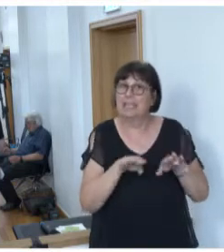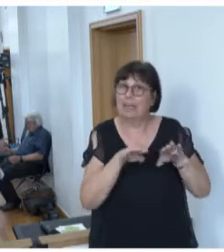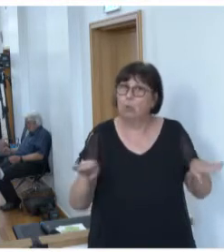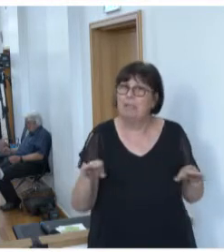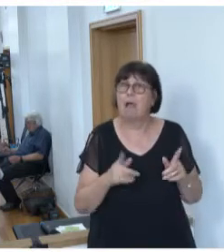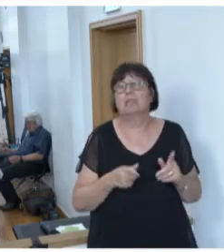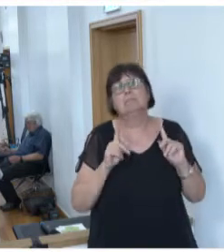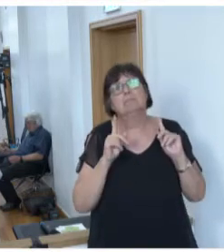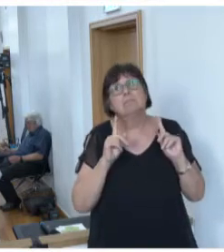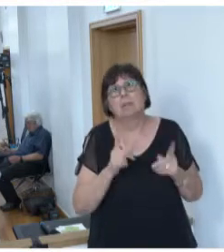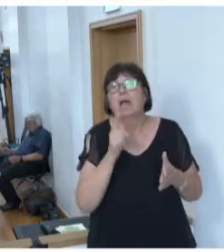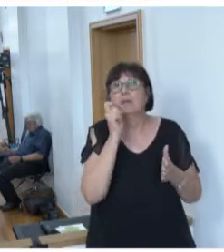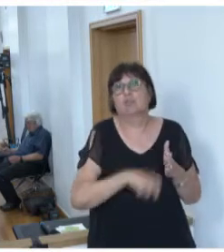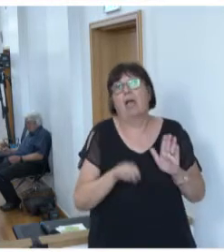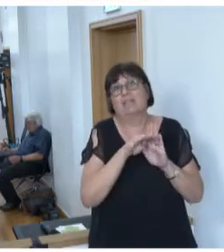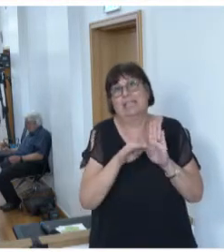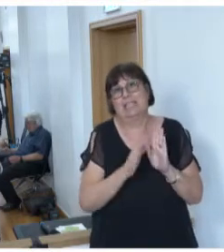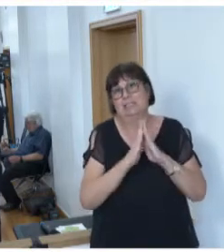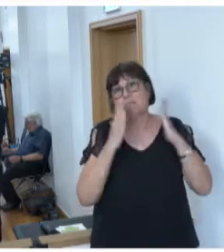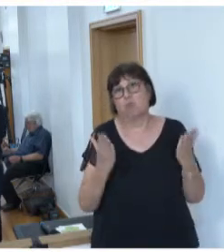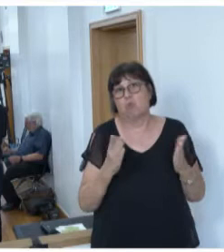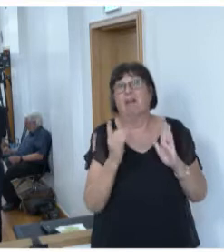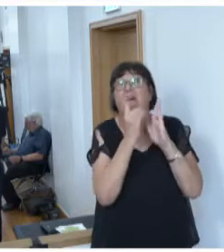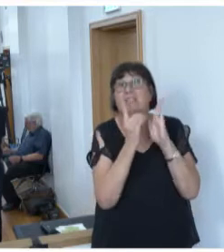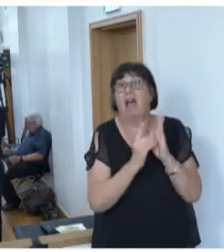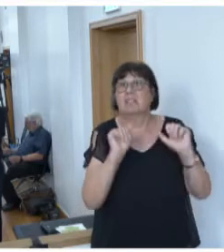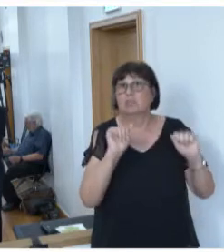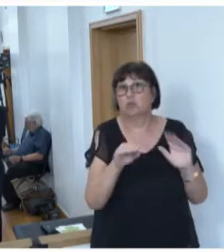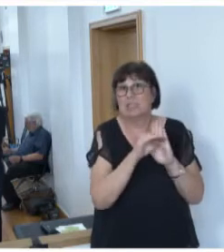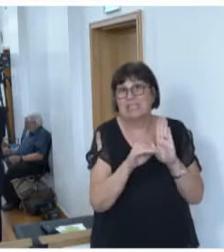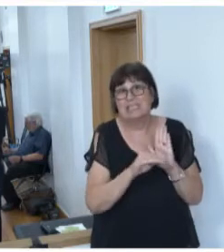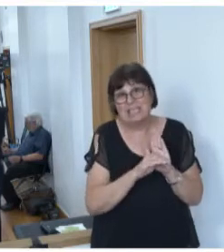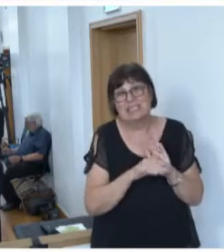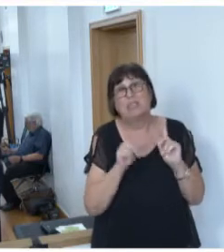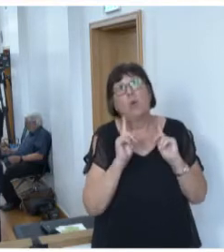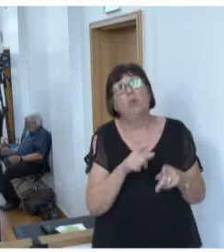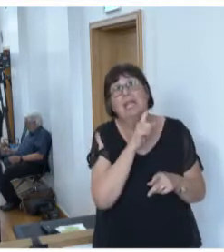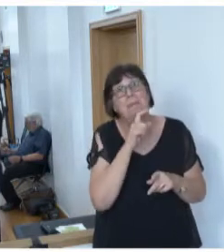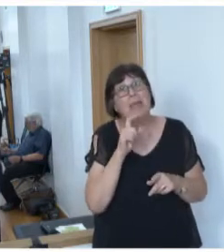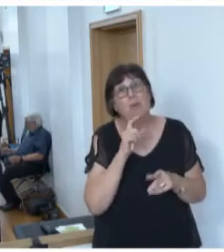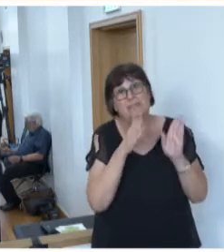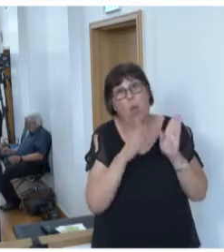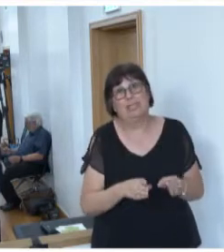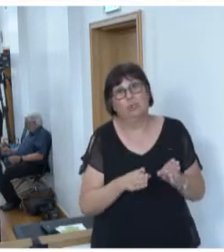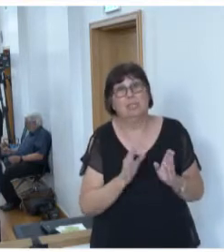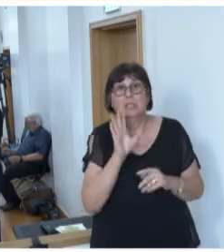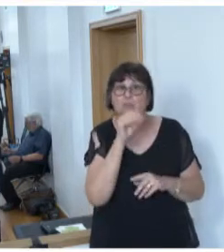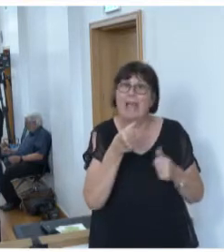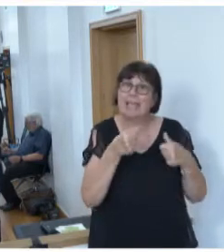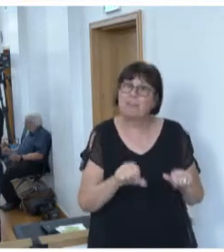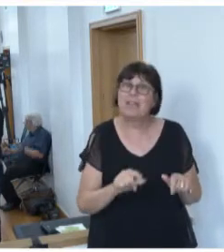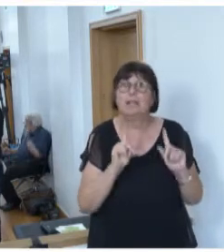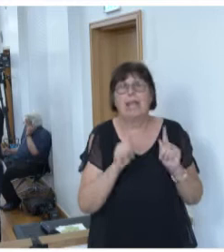unter anderem im Strafgesetzbuch, den Datenschutzgesetzen und den Normen der Berufsordnung. Die Schweigepflicht ist außerdem eine